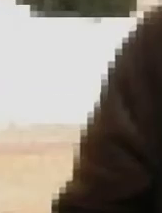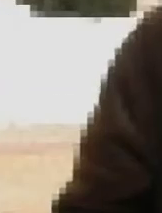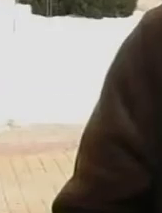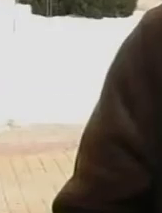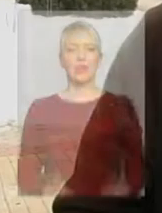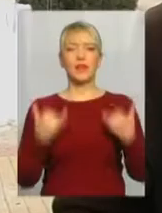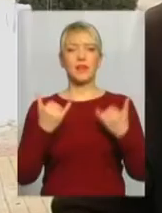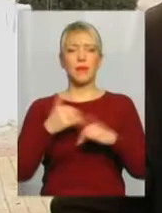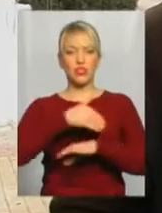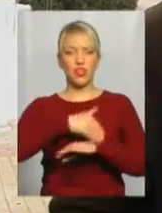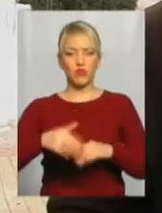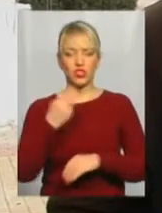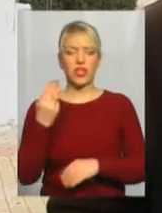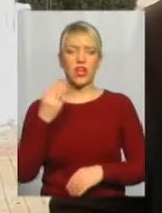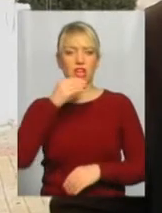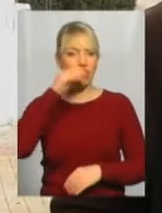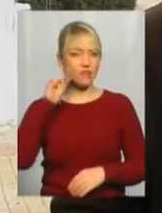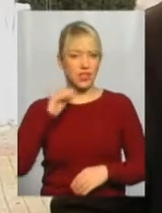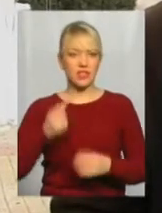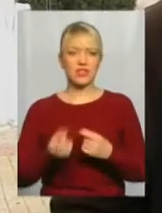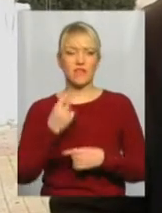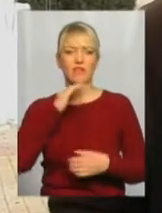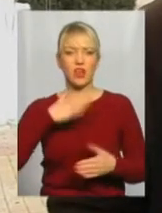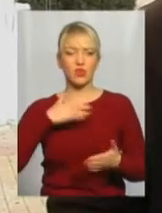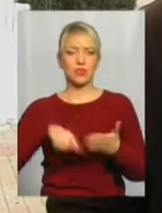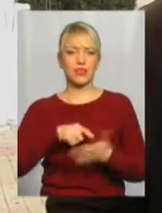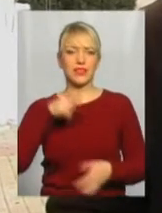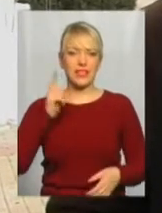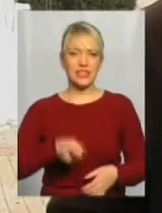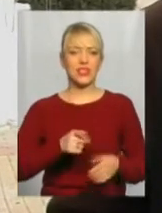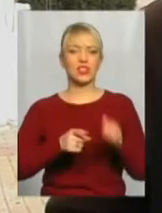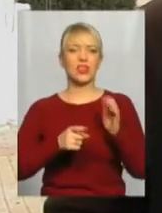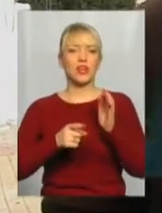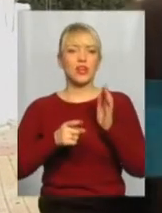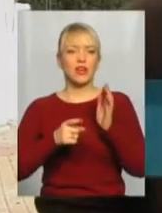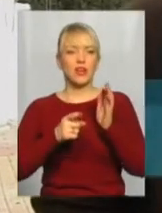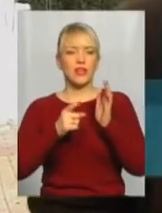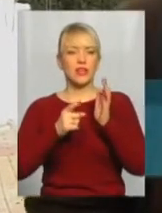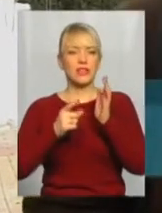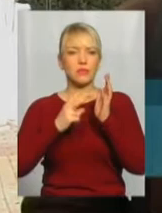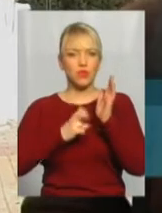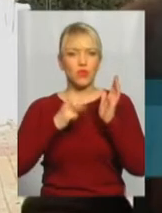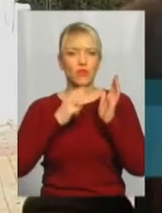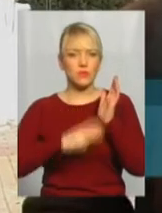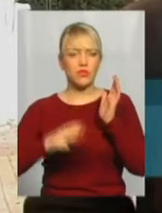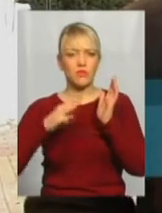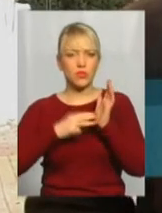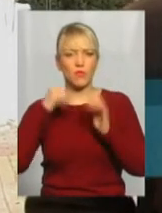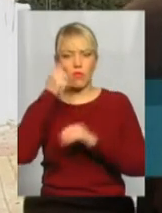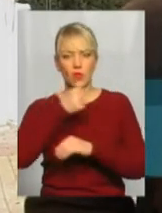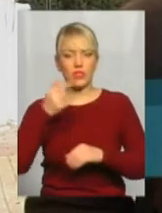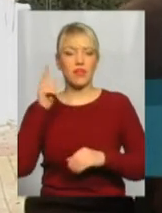Теперішня вулиця Шевченка з'явилася в нашому місті в 1888 році. В той час проклали